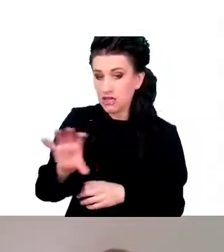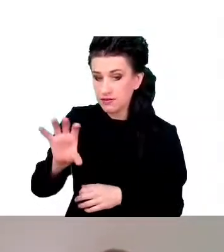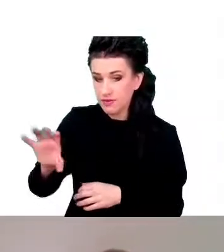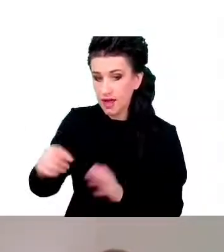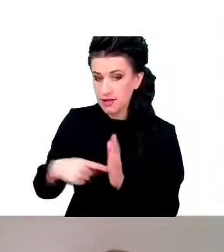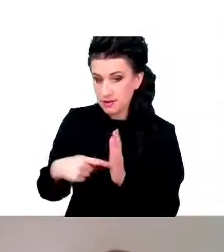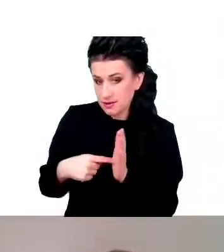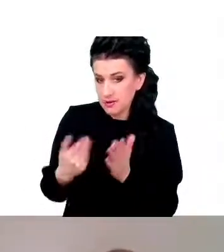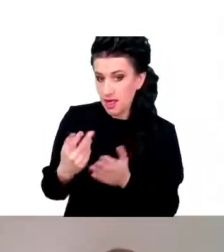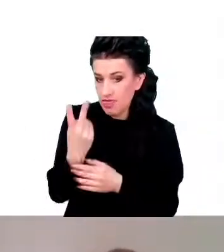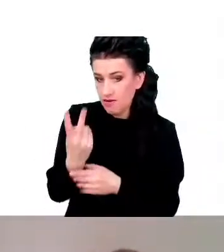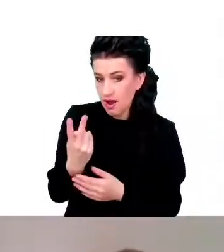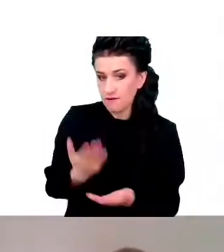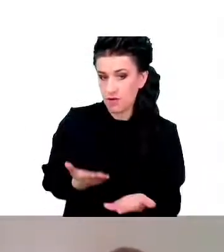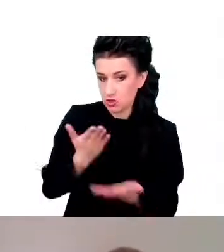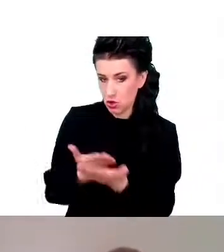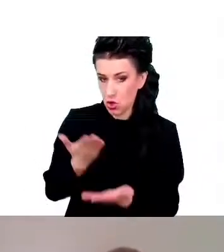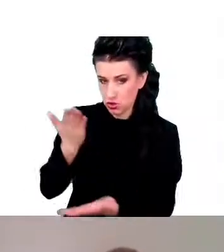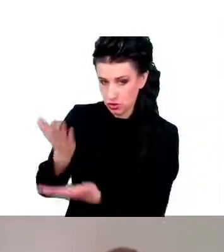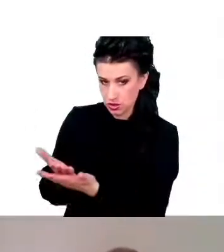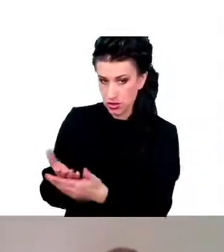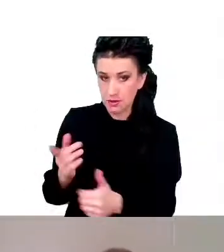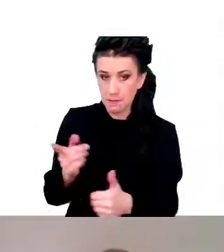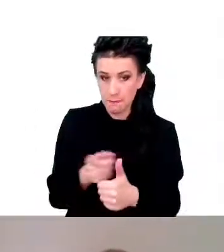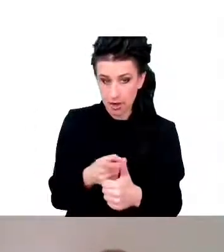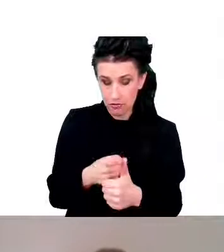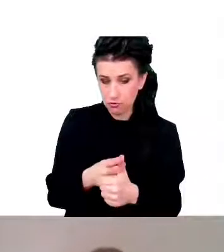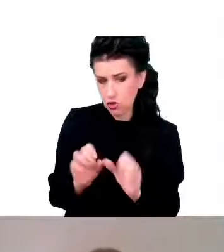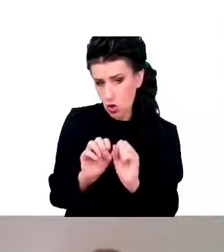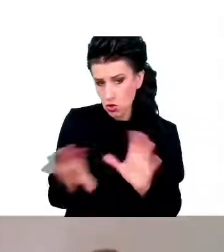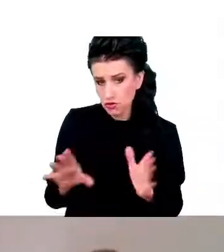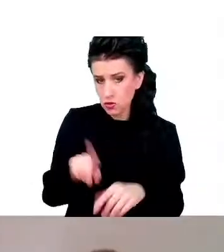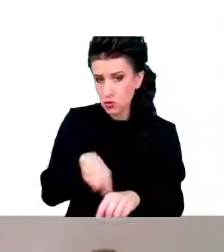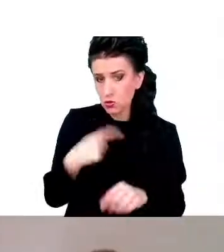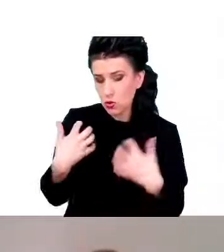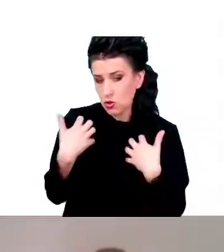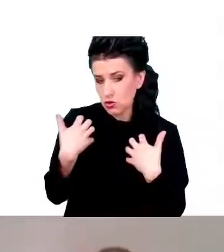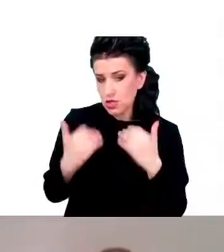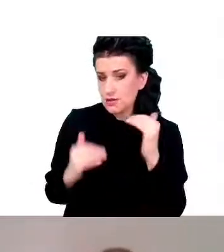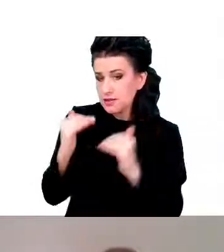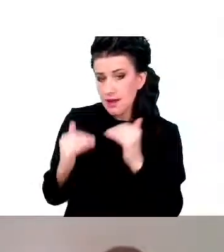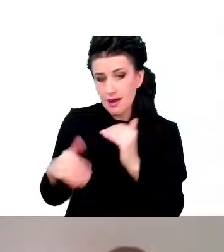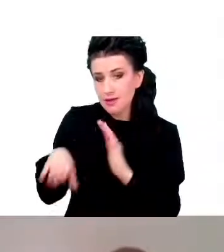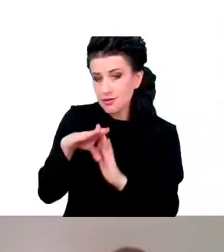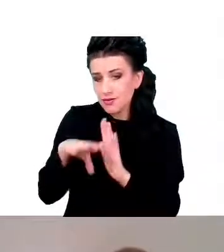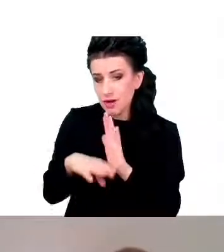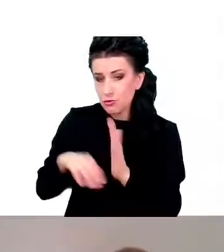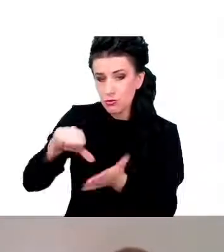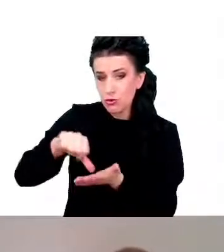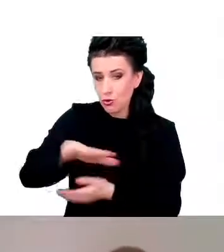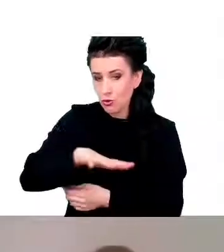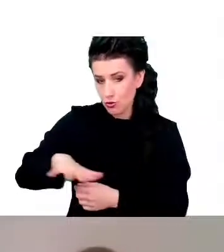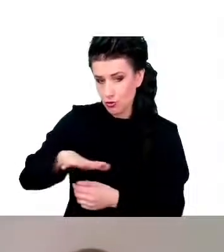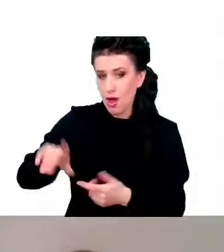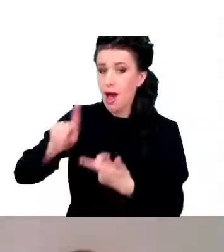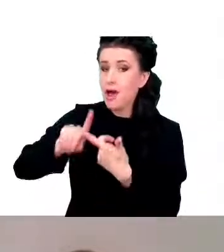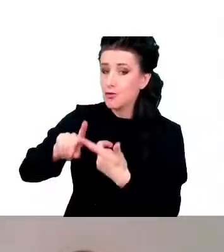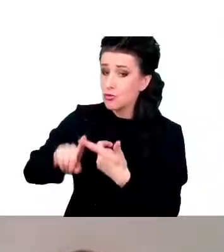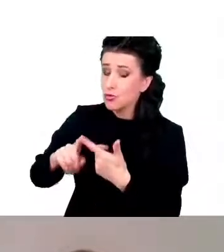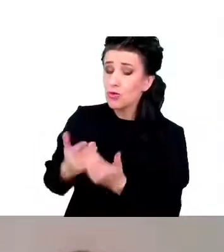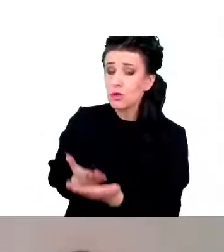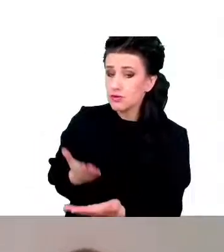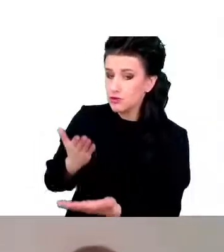dwa wnioski. Pierwszy wniosek jest oczywisty, że długość życia człowieka zależy od warunków środowiska. Natomiast drugi